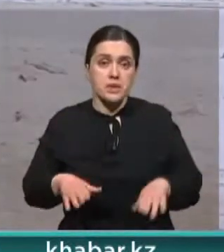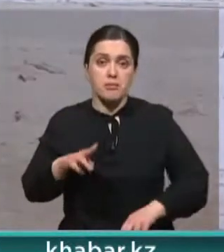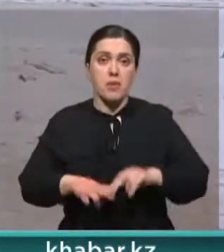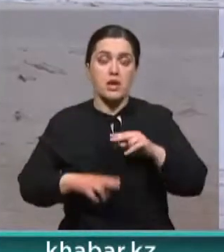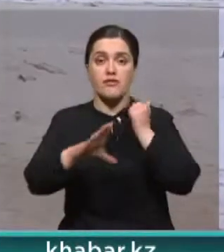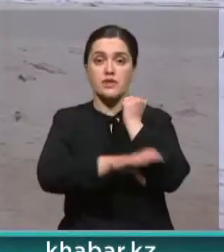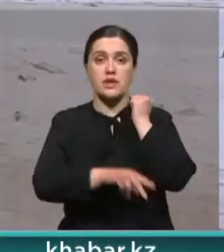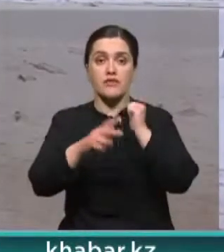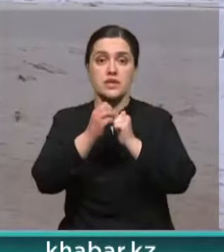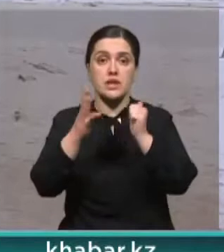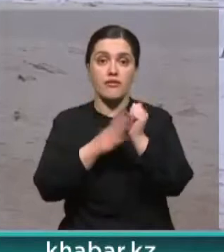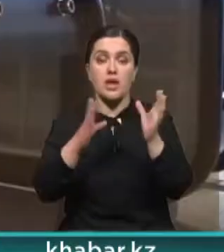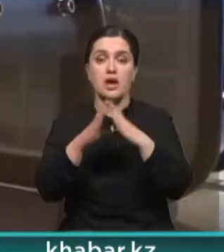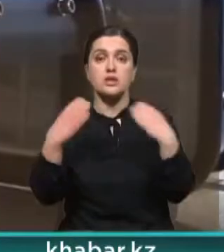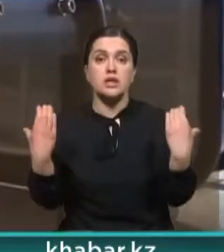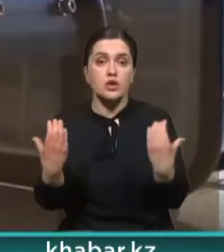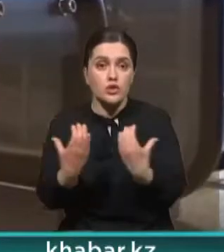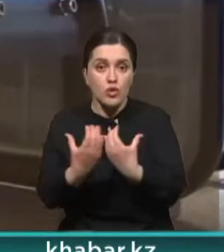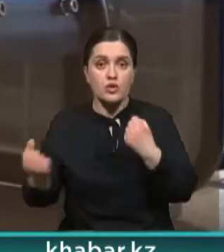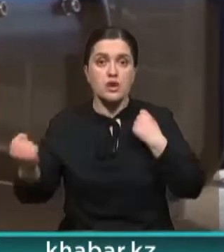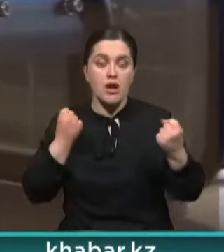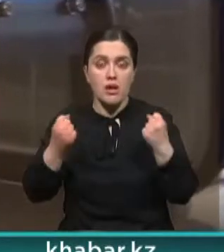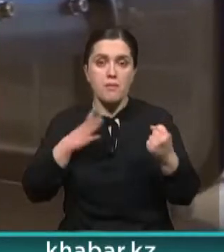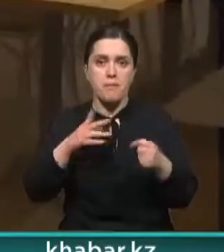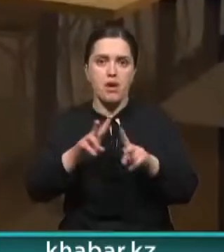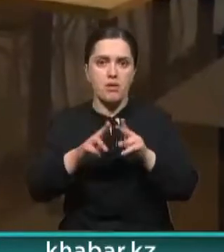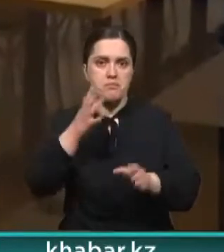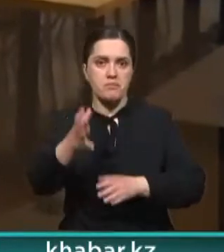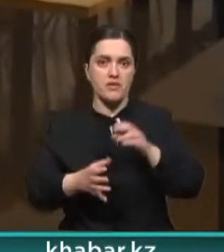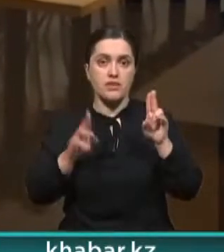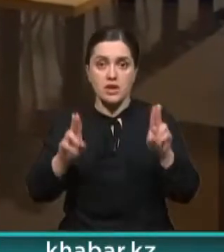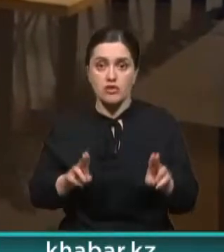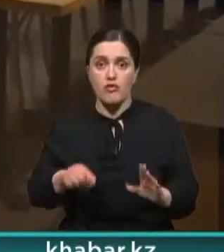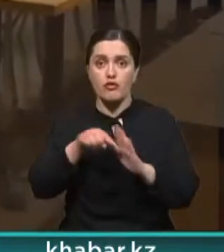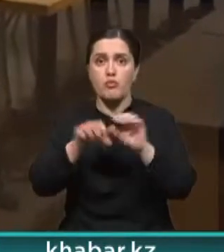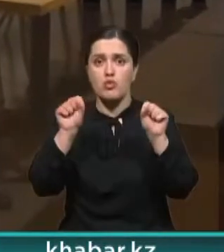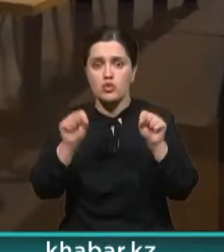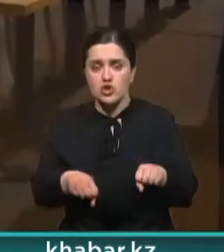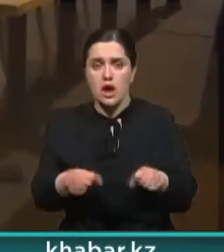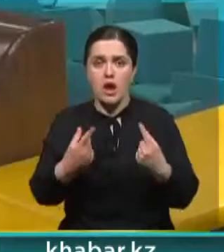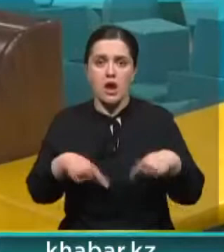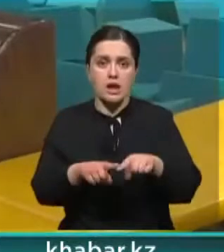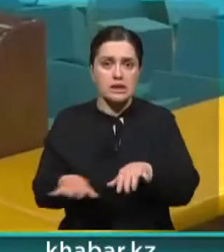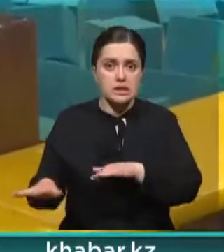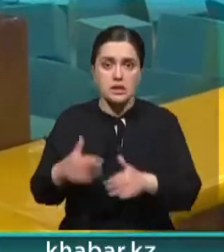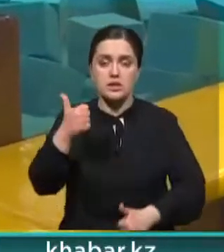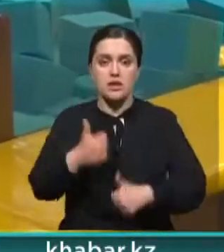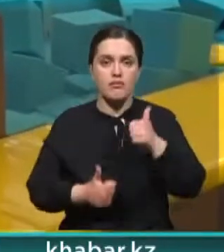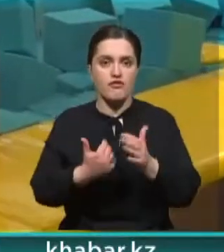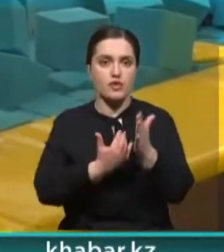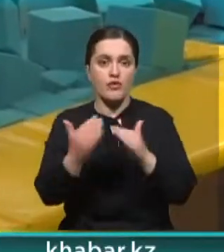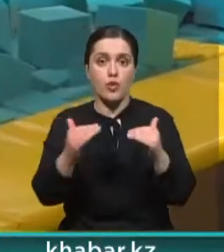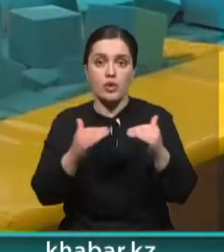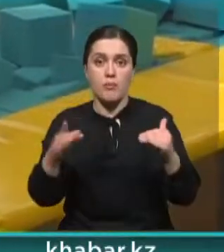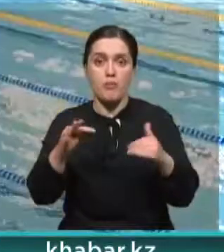построенный в конце 2019 года. Стадион возведен в соответствии с мировыми стандартами. В нем можно организовывать соревнования самого